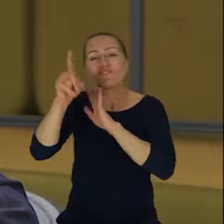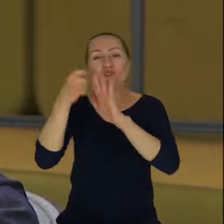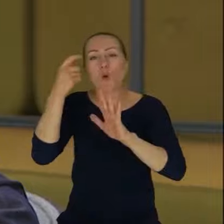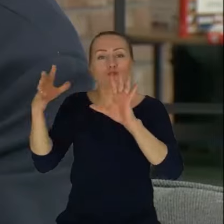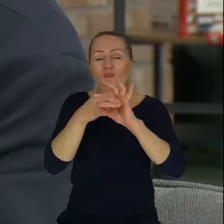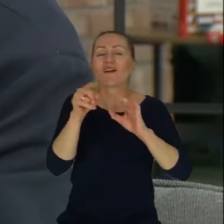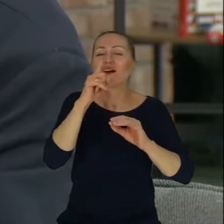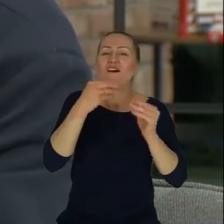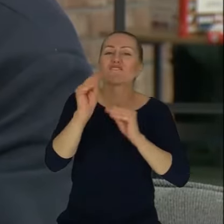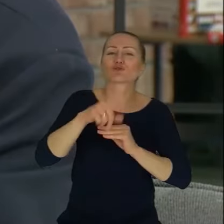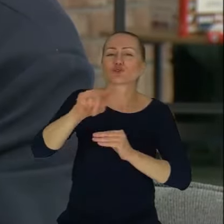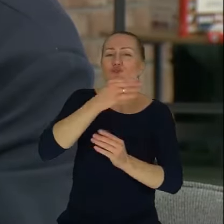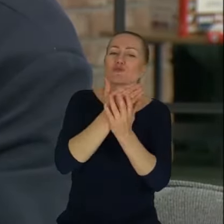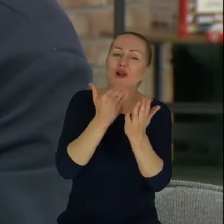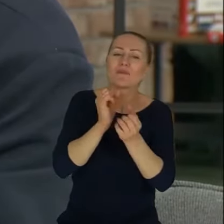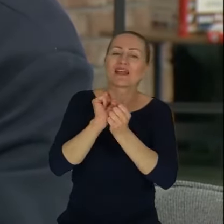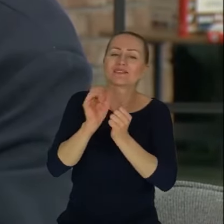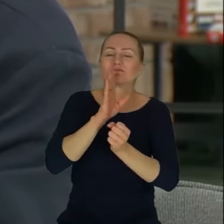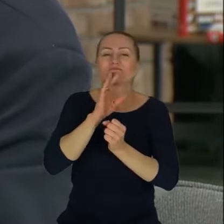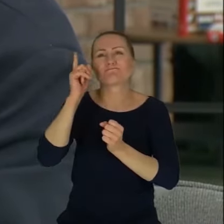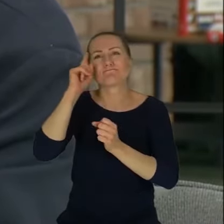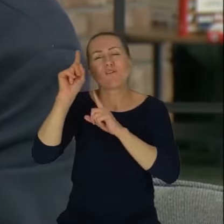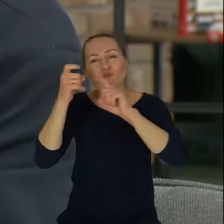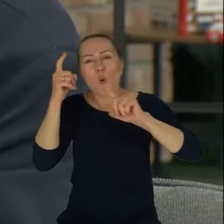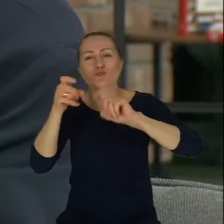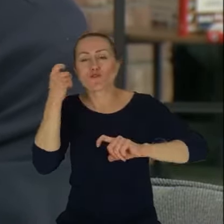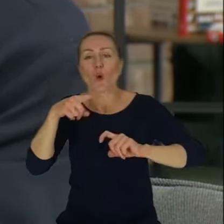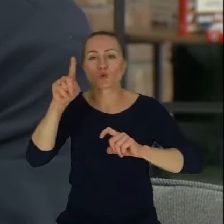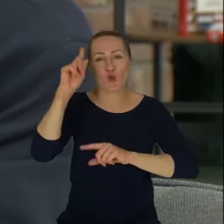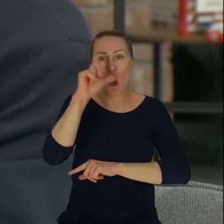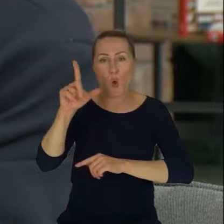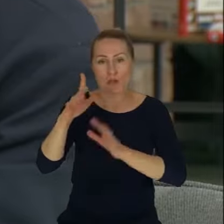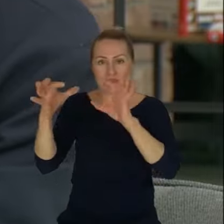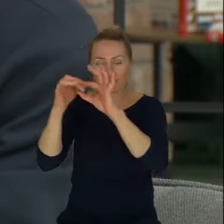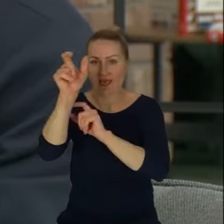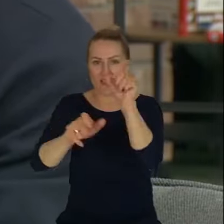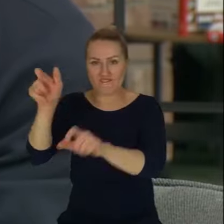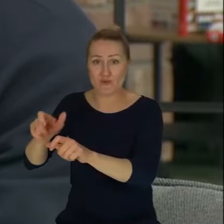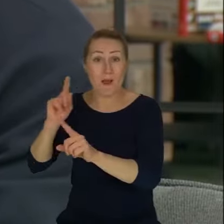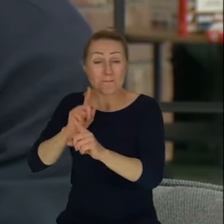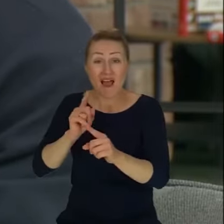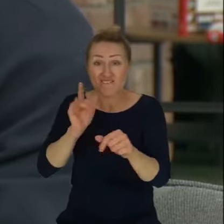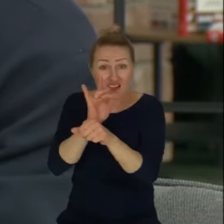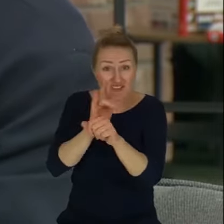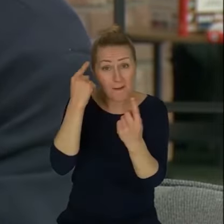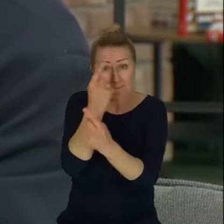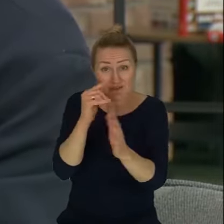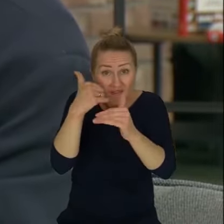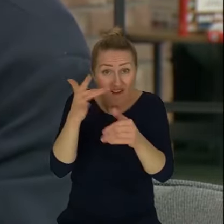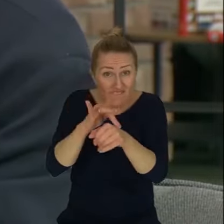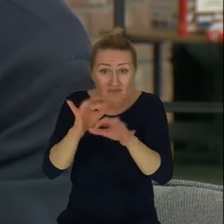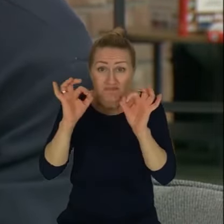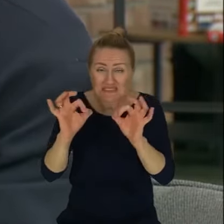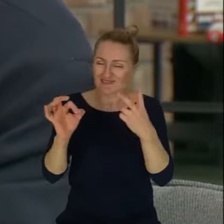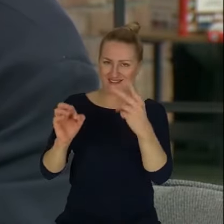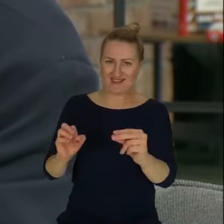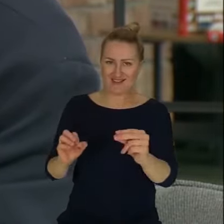to jest takie wnioskowanie logiczne. Ono jest bardzo zindywidualizowane. To nie prowadzi do krytycznego myślenia, bo pewnie nie jest najmądrzejszy na